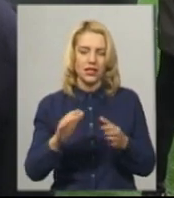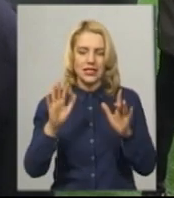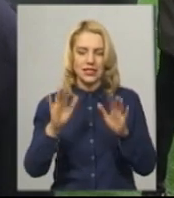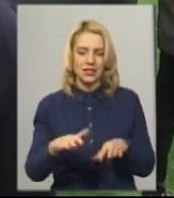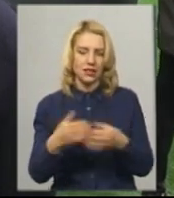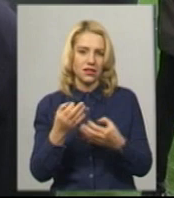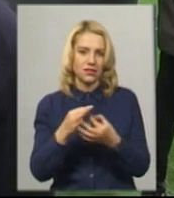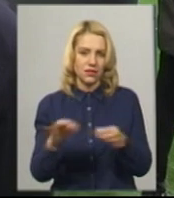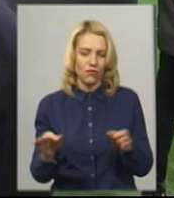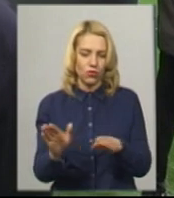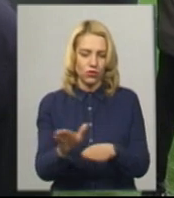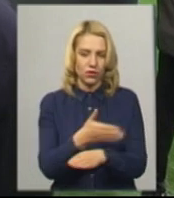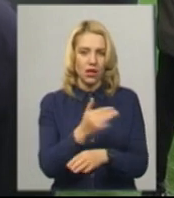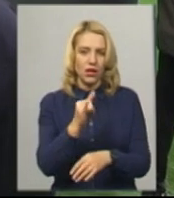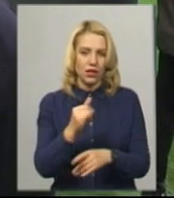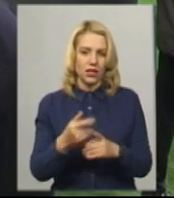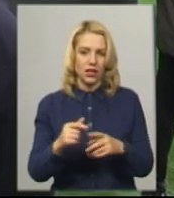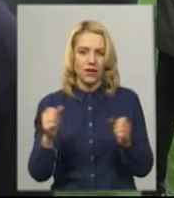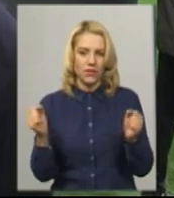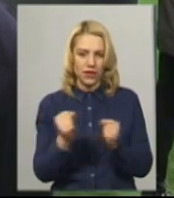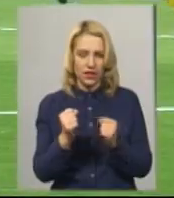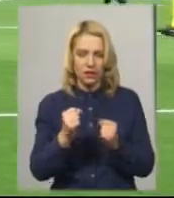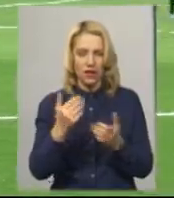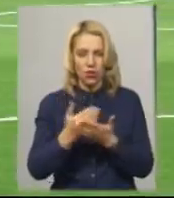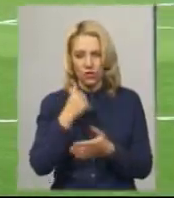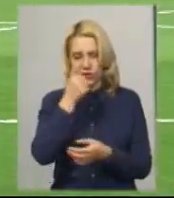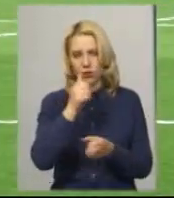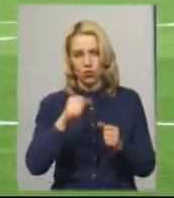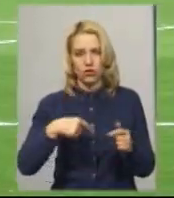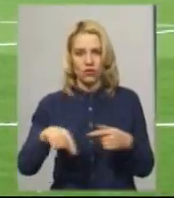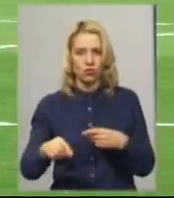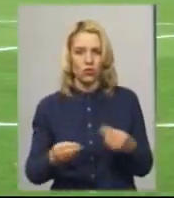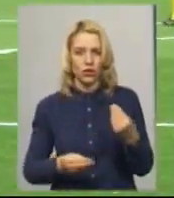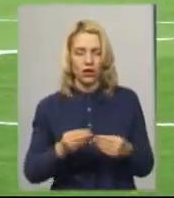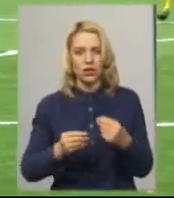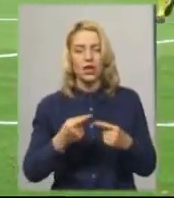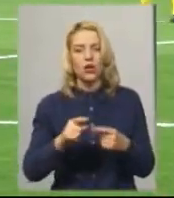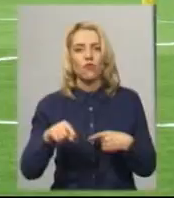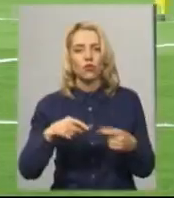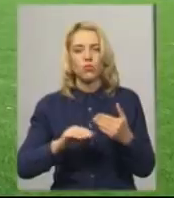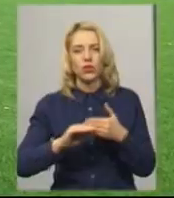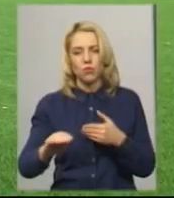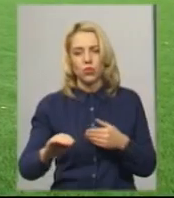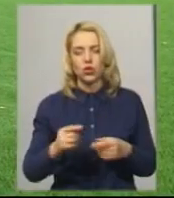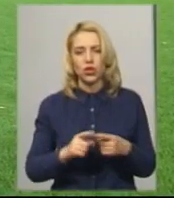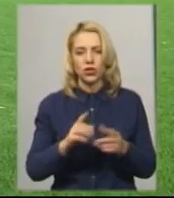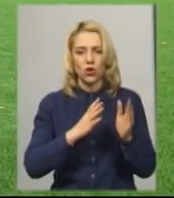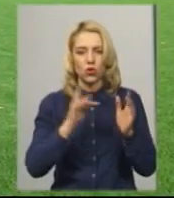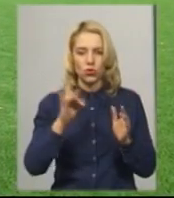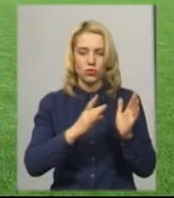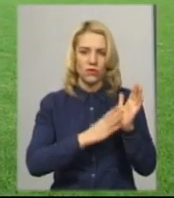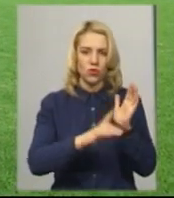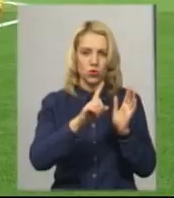вільно, навіть взимку, на Новий рік грати в футбол. Футбольне поле зі штучним покриттям розміром 91 на 46